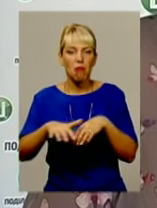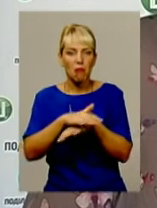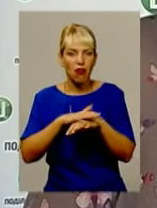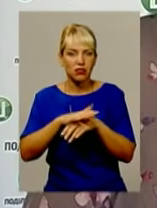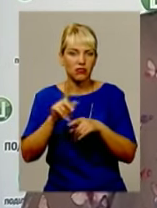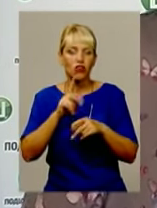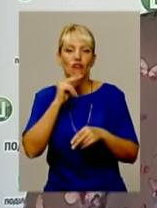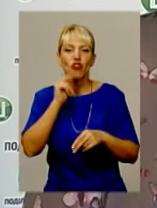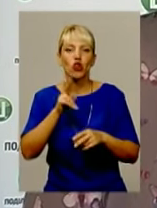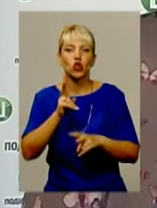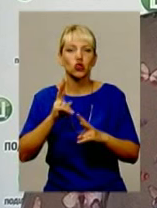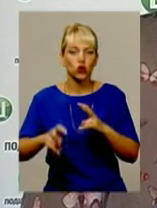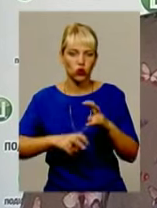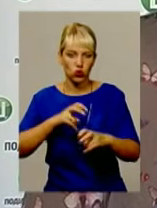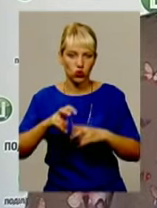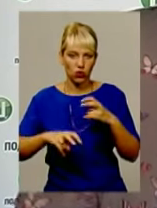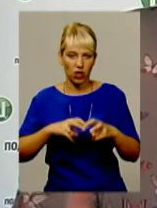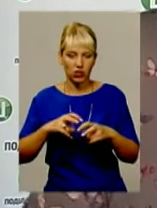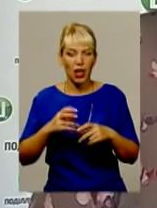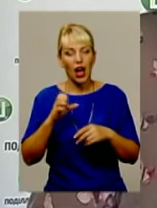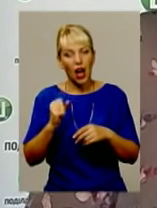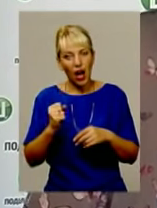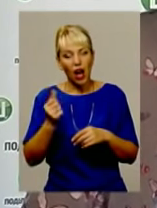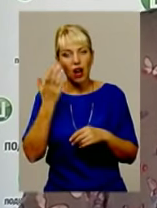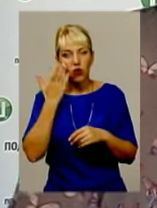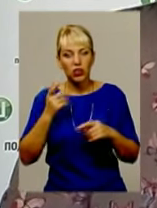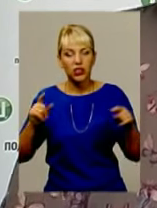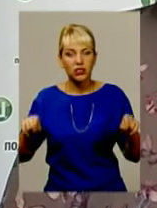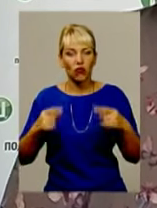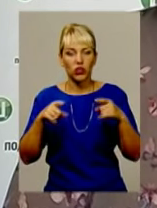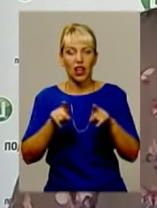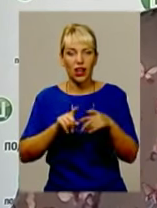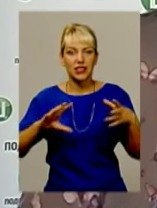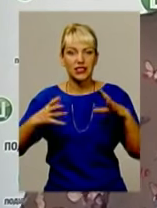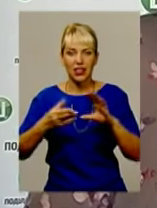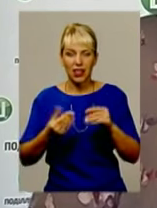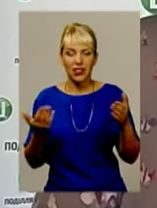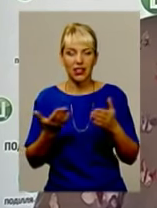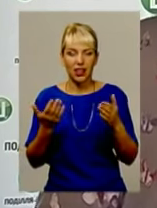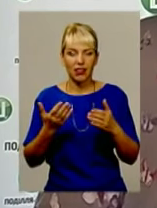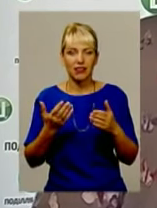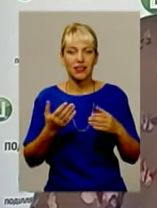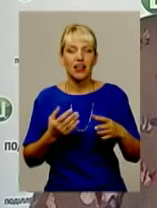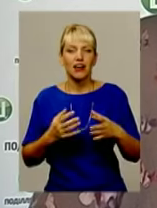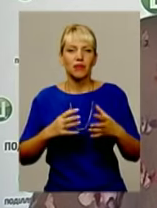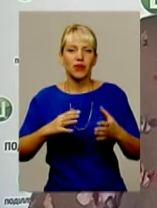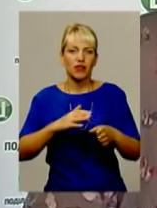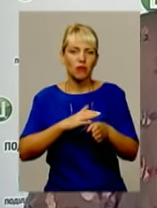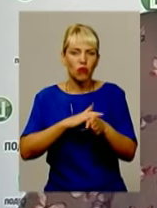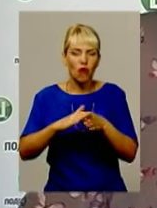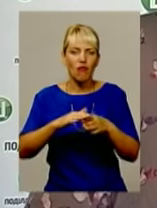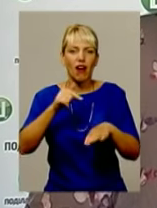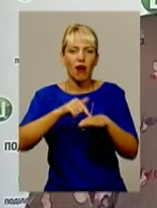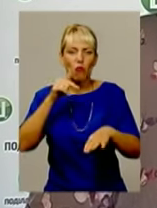цьому виноватий. І пішли шукати виноватих. А вже коли створюється така загальна якась домінуюча емоція у великому натовпі,